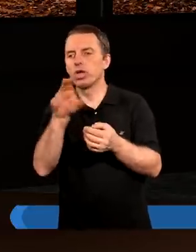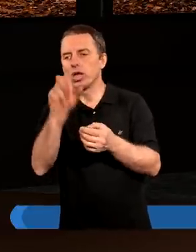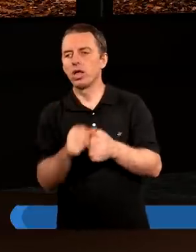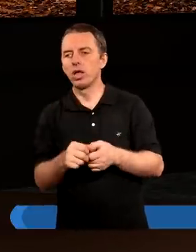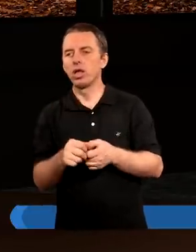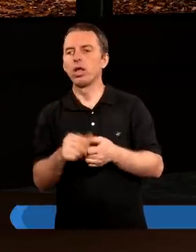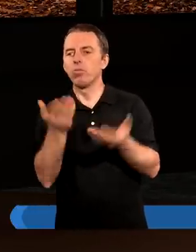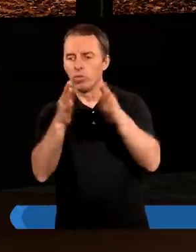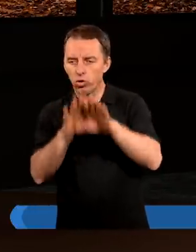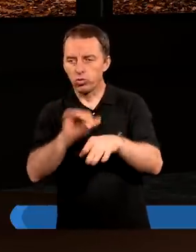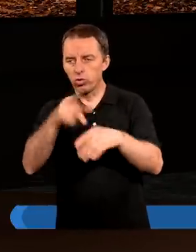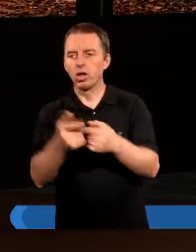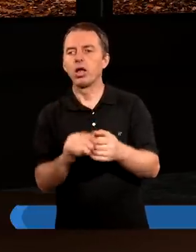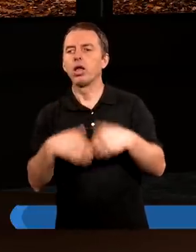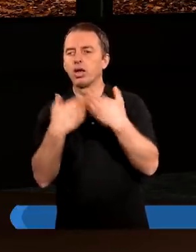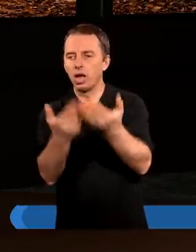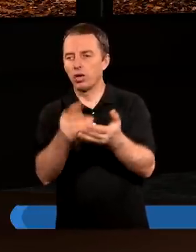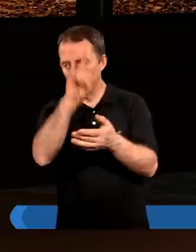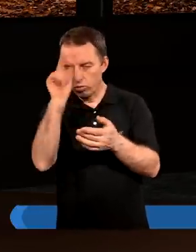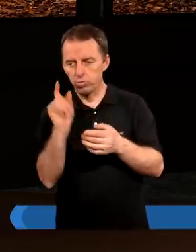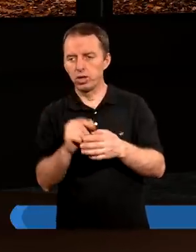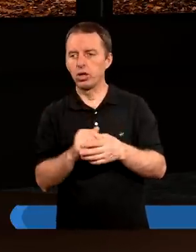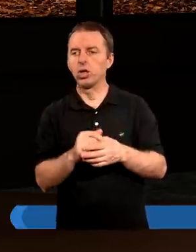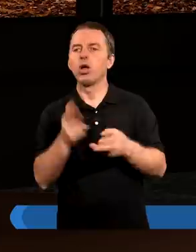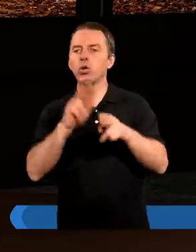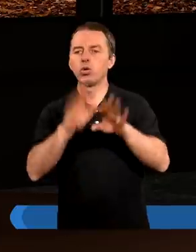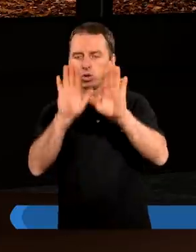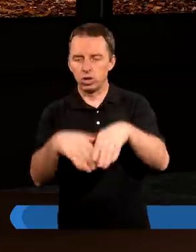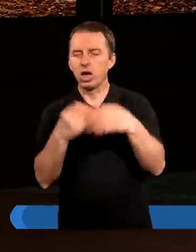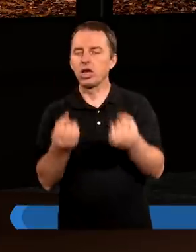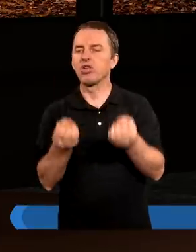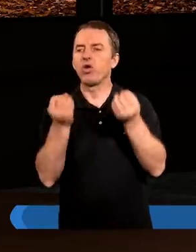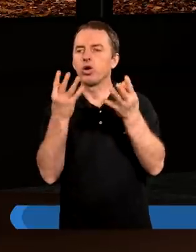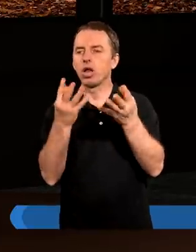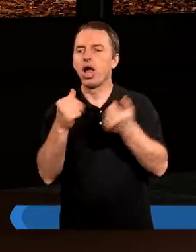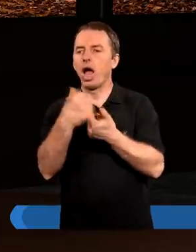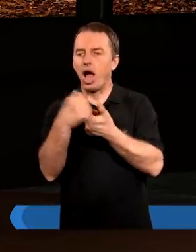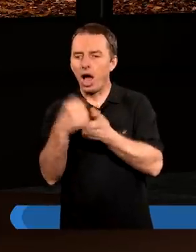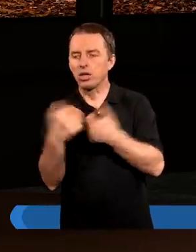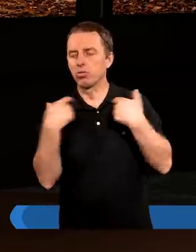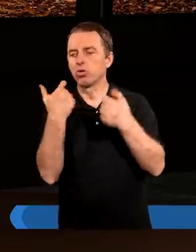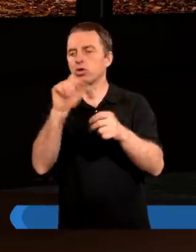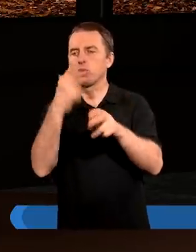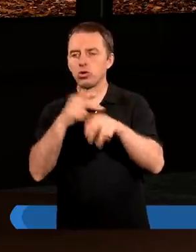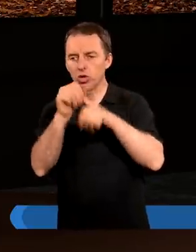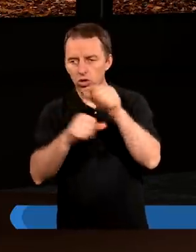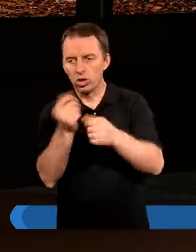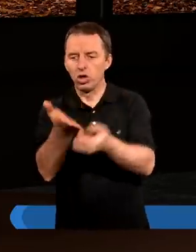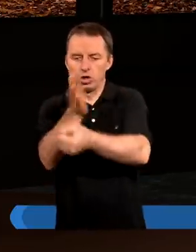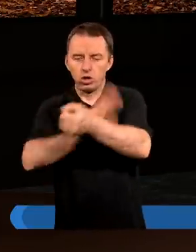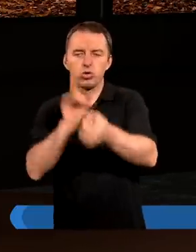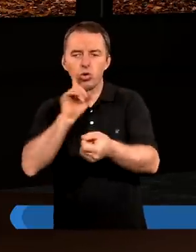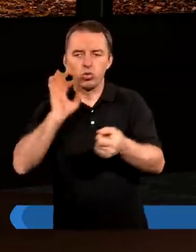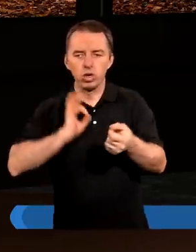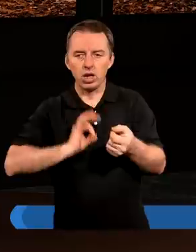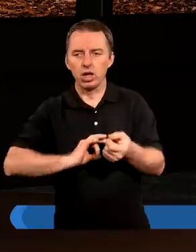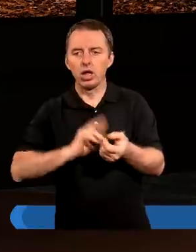oraz błogosławił im i nazwał ich ludźmi, gdy zostali stworzeni. Adam żył 130 lat i zrodził